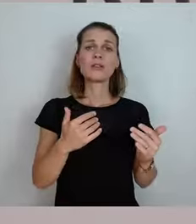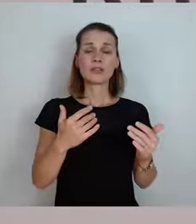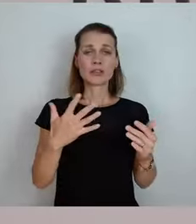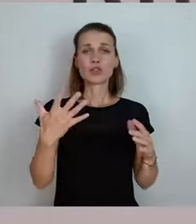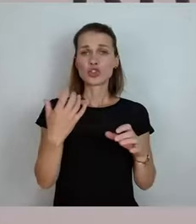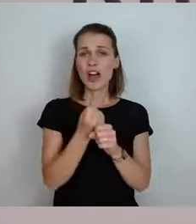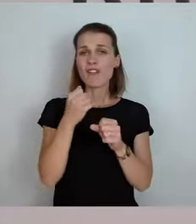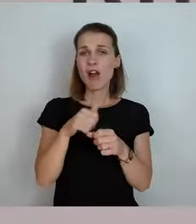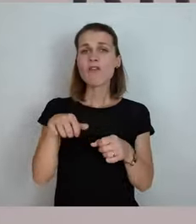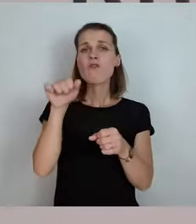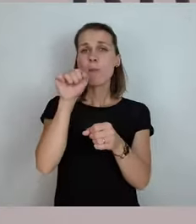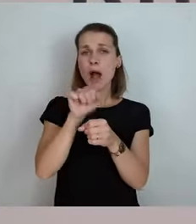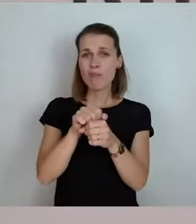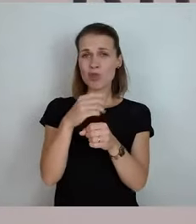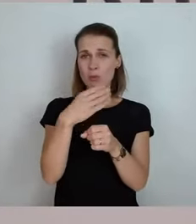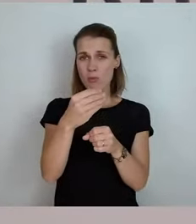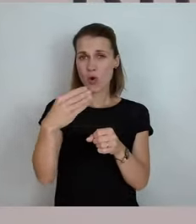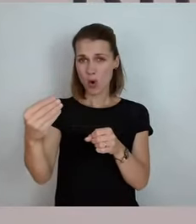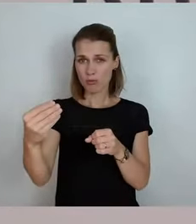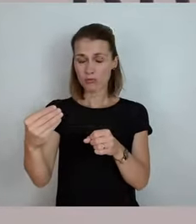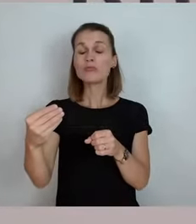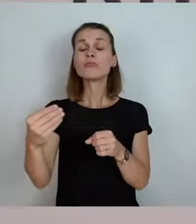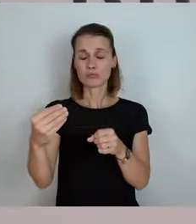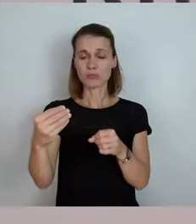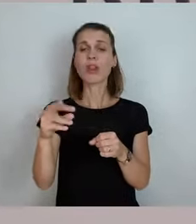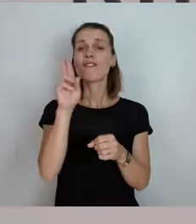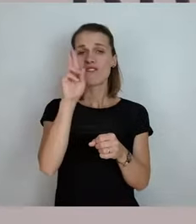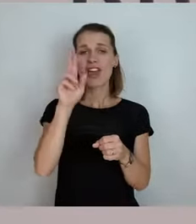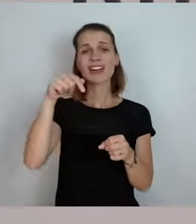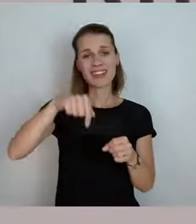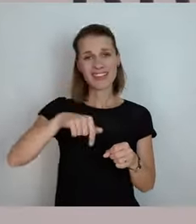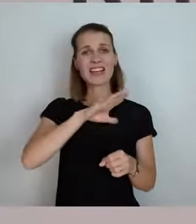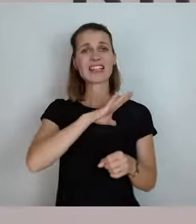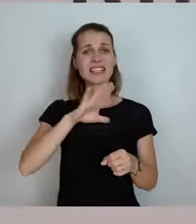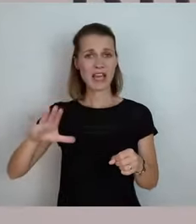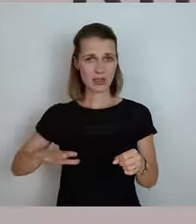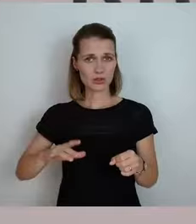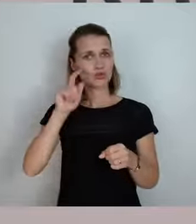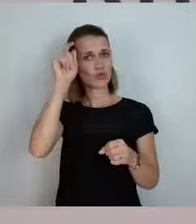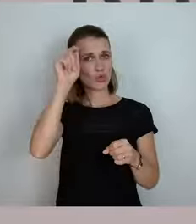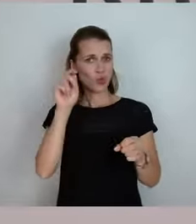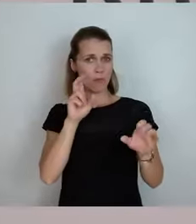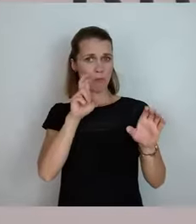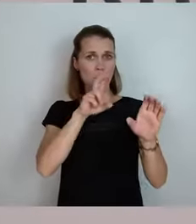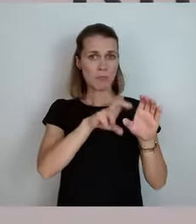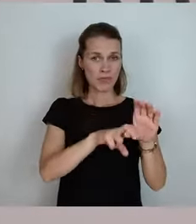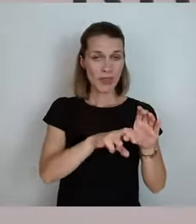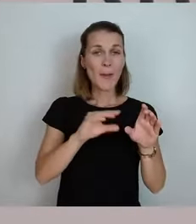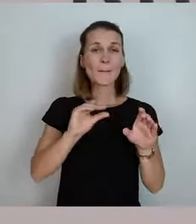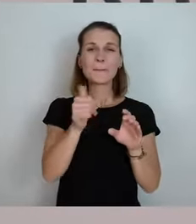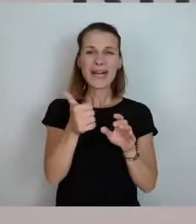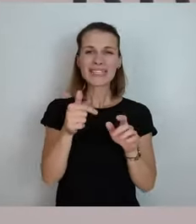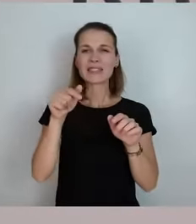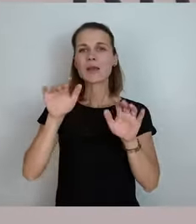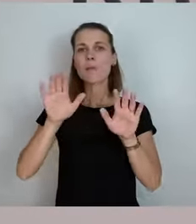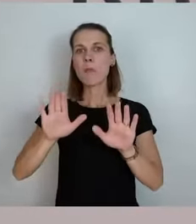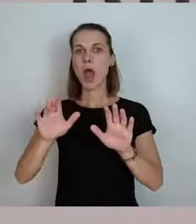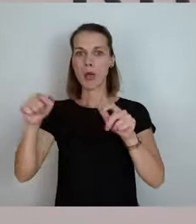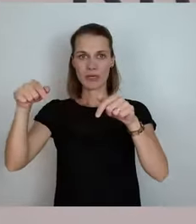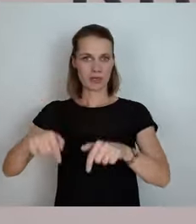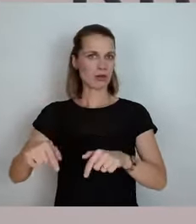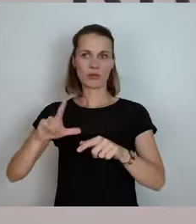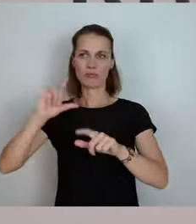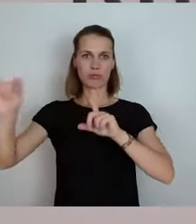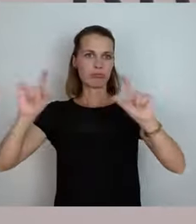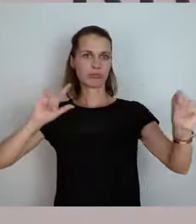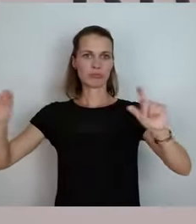Seitdem ist es so, dass die jungen Leute, die in Sachsen studieren, auch zum allergrößten Teil hier bleiben und nicht zu einem großen Teil weggehen. Jetzt müssen